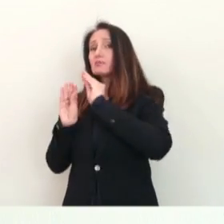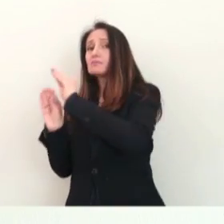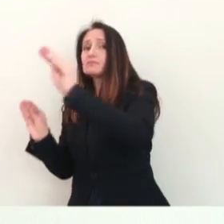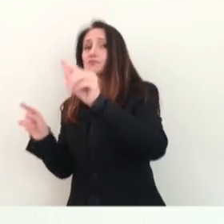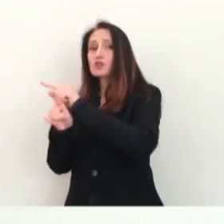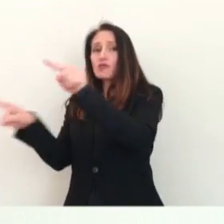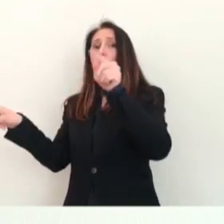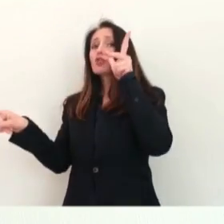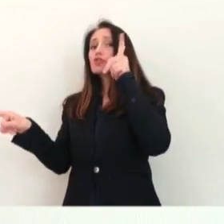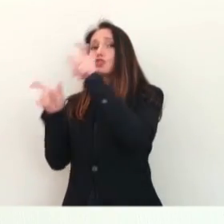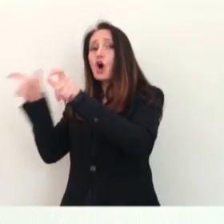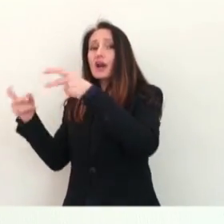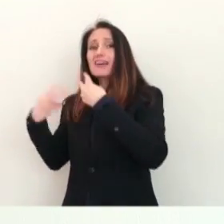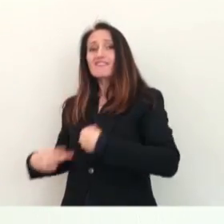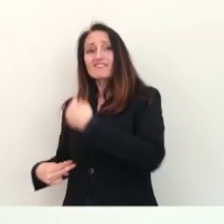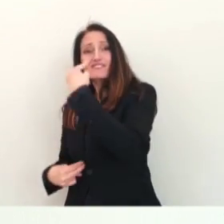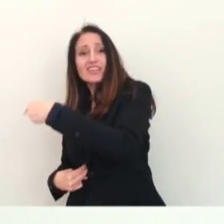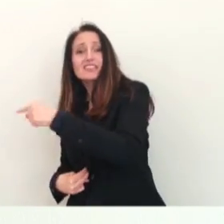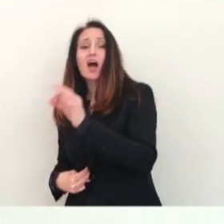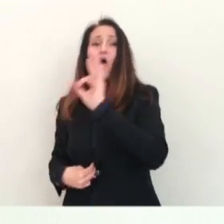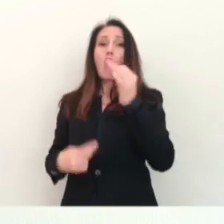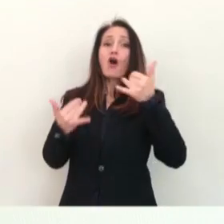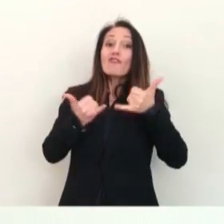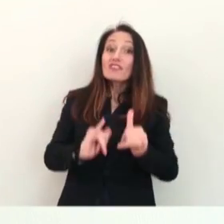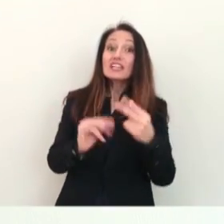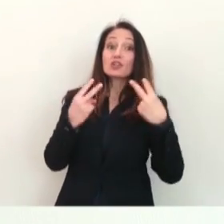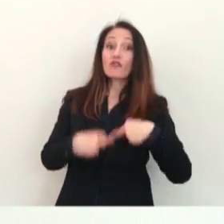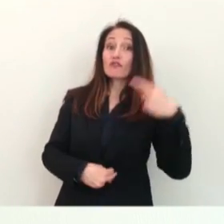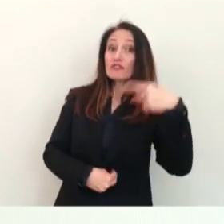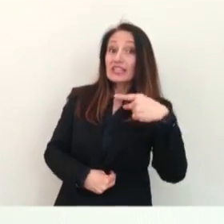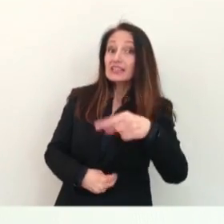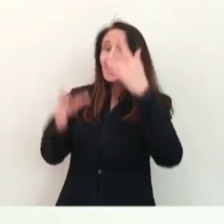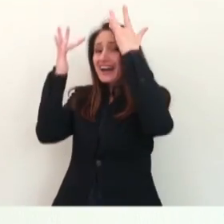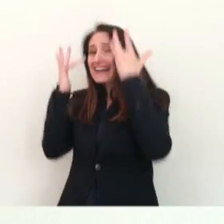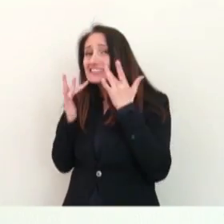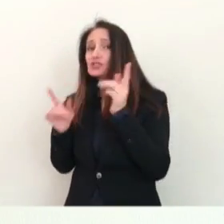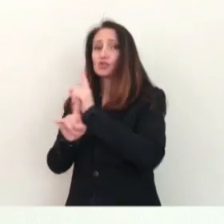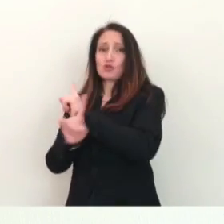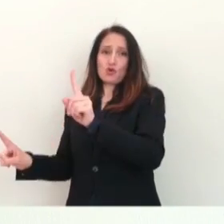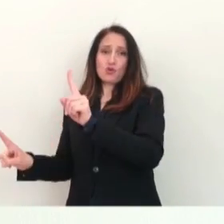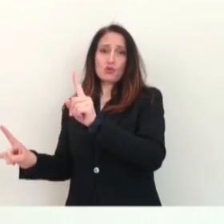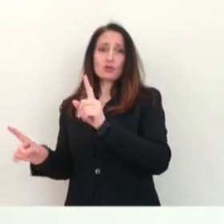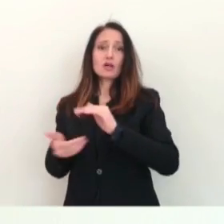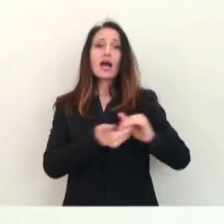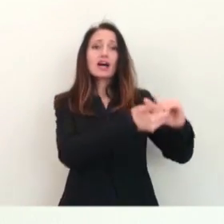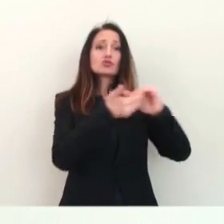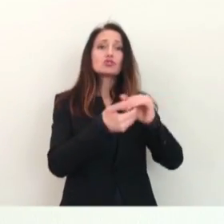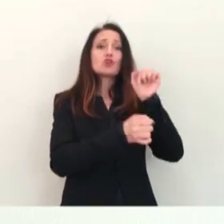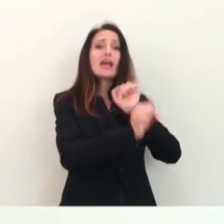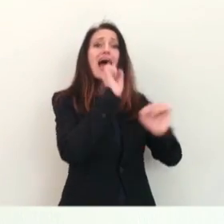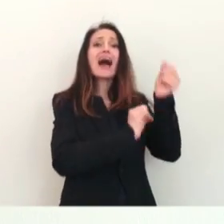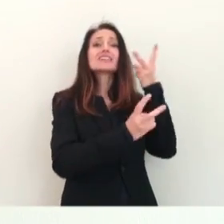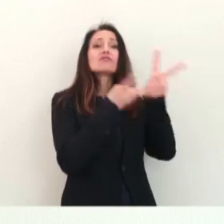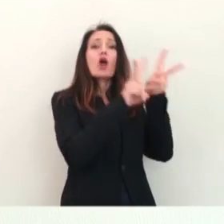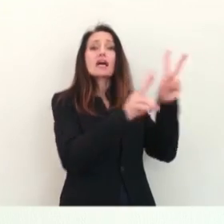donne, non mettete a rischio la vostra vita e quella dei vostri figli. Rivolgetevi ai nostri centri antivolenza o chiamate il